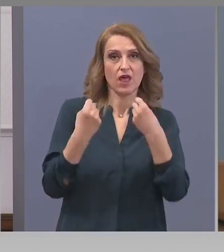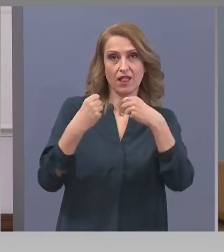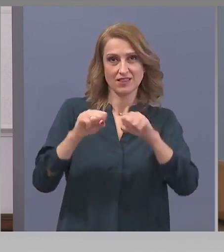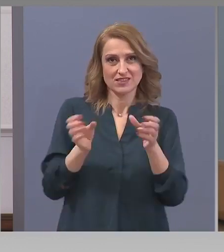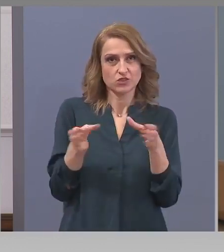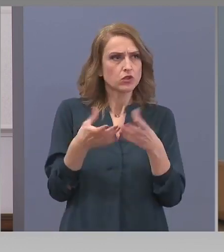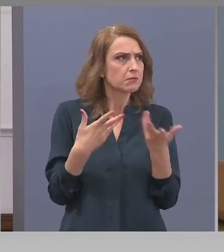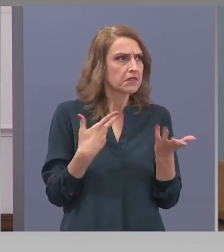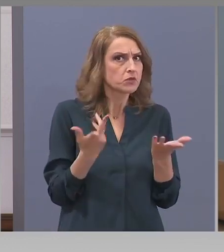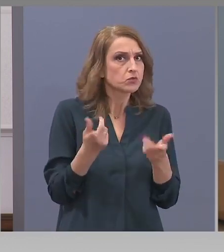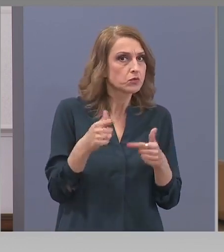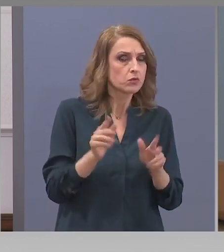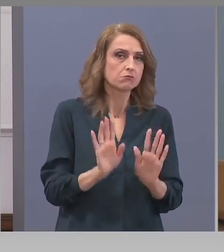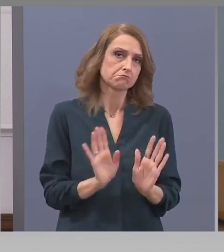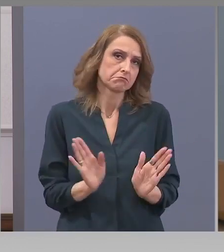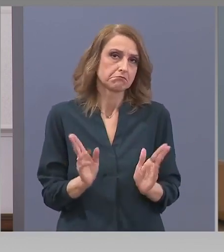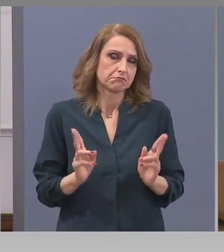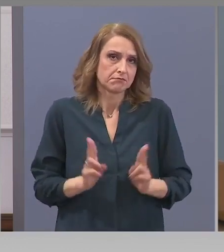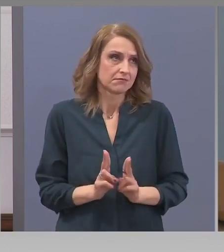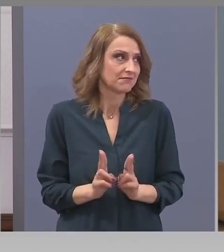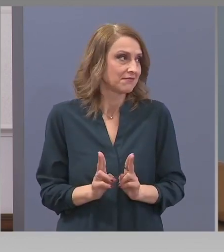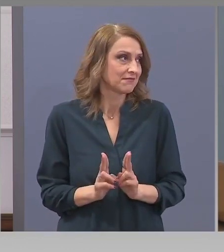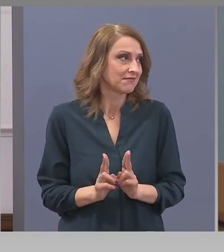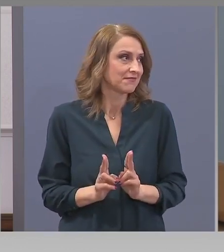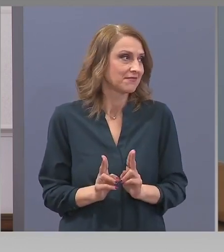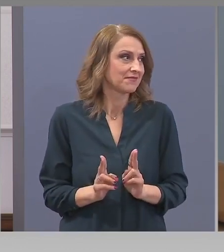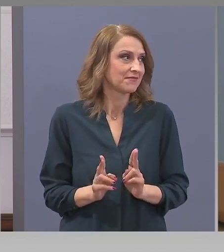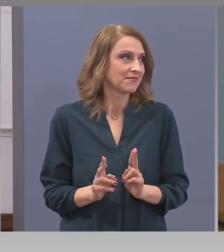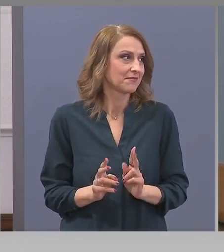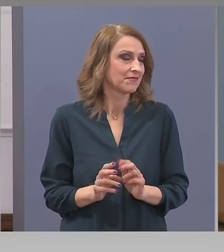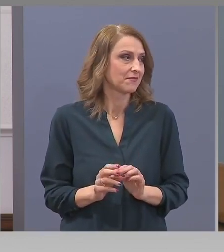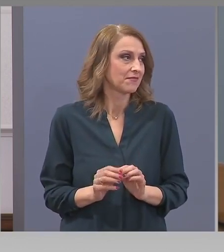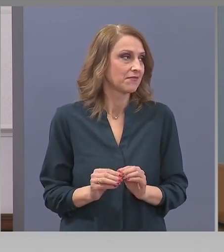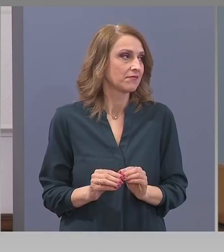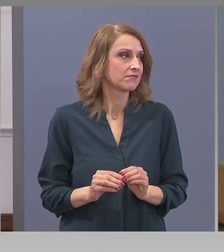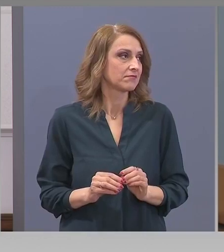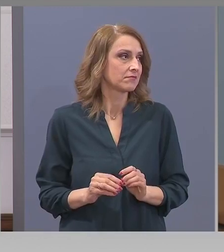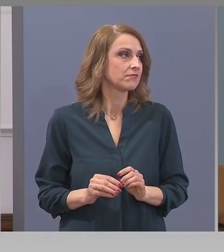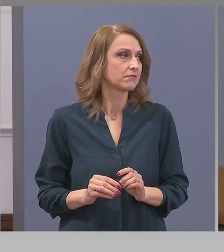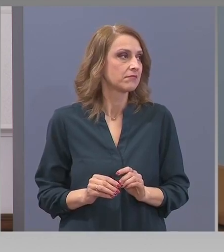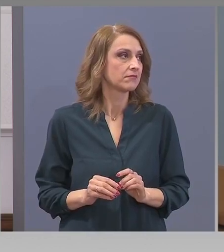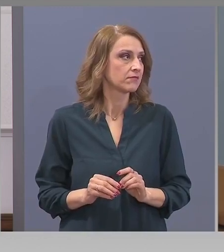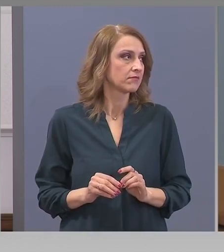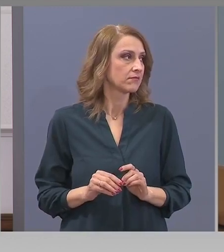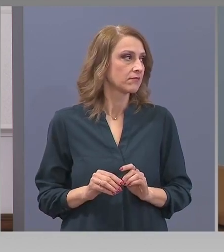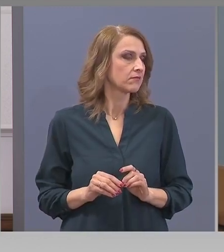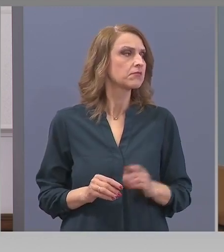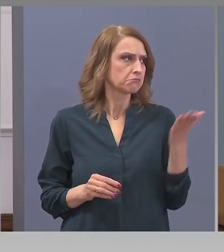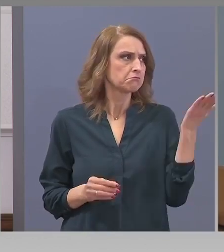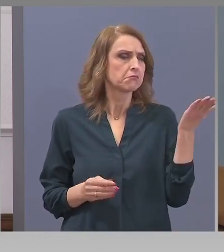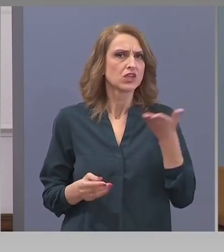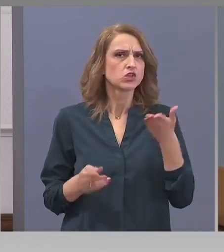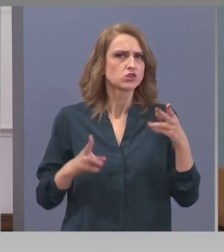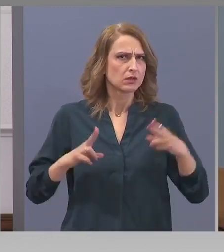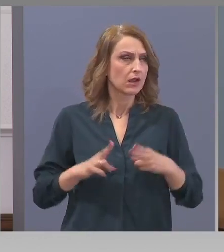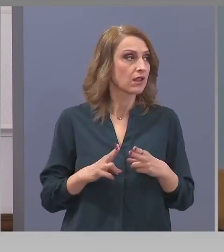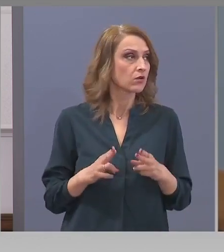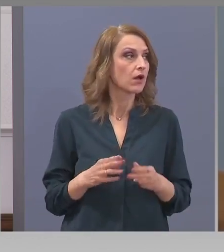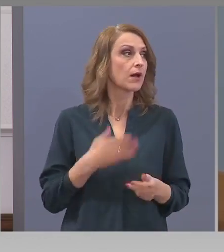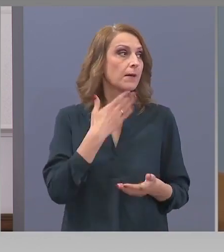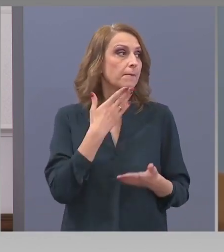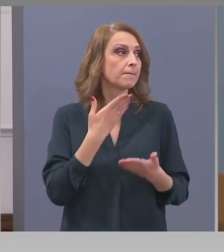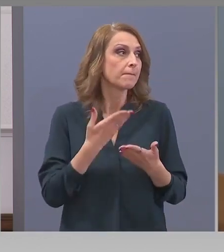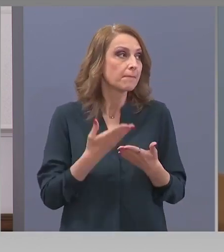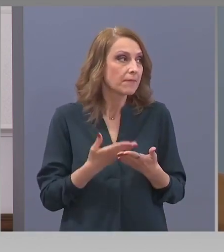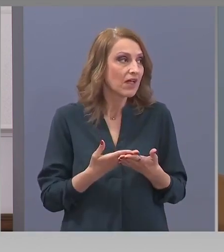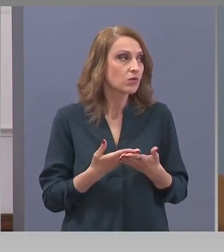Имаш ли още нещо да кажа? Ами, ако ми дадете думата преди да представите другите, или след това, мога да кажа и сега? Кажи сега. Благодаря. Благодаря